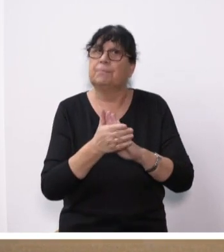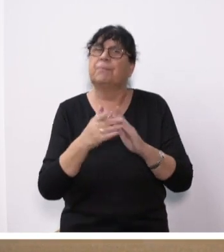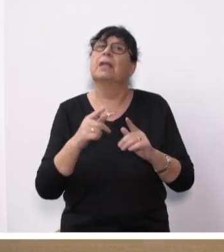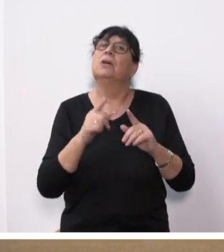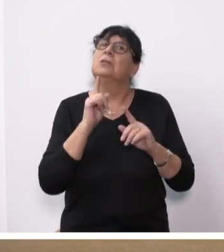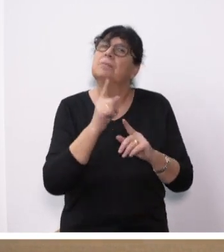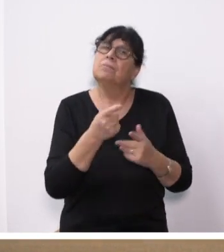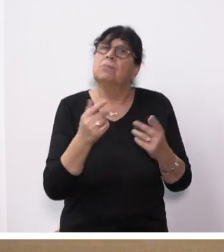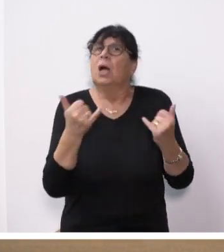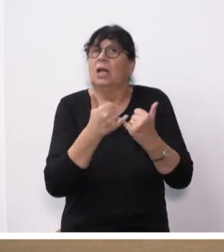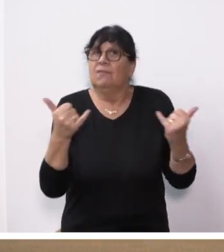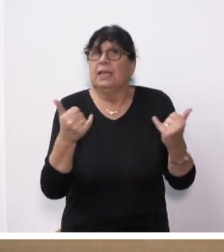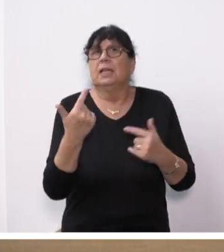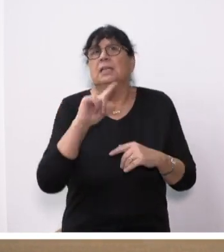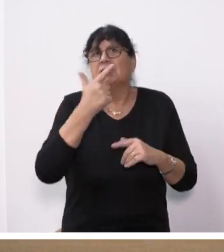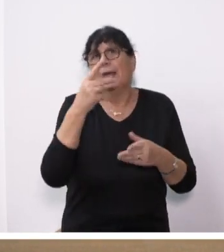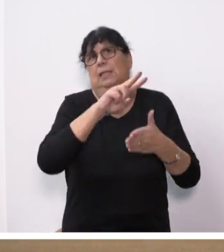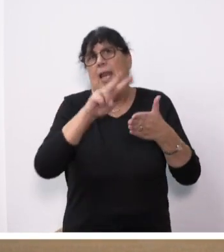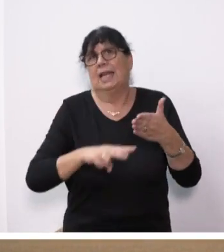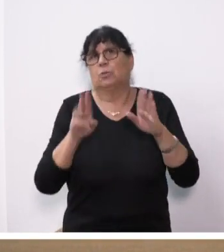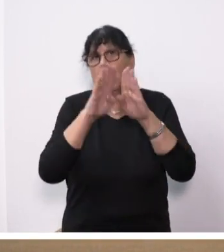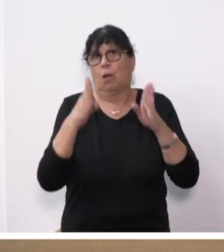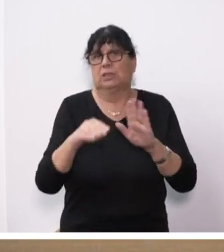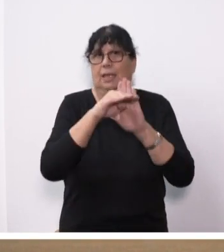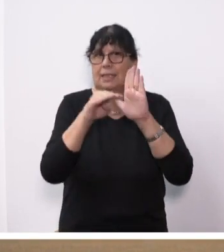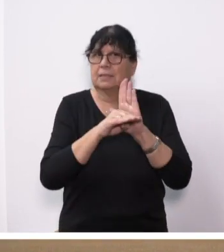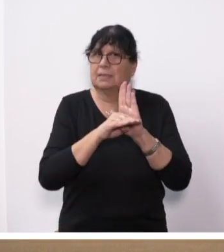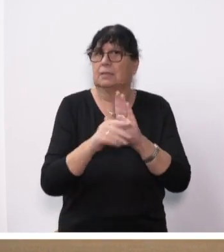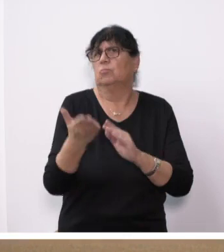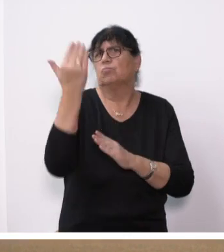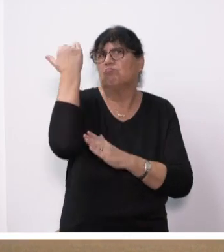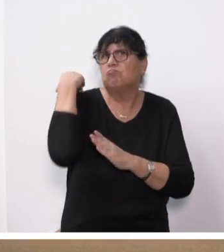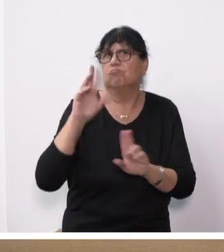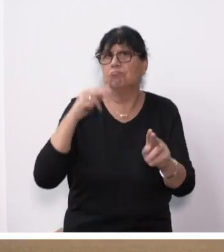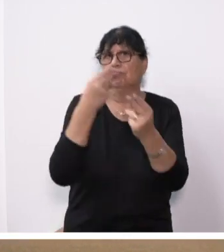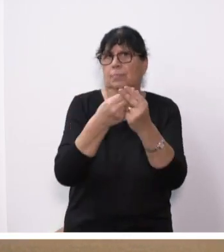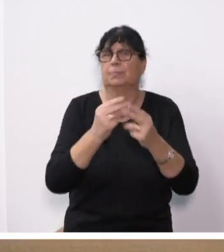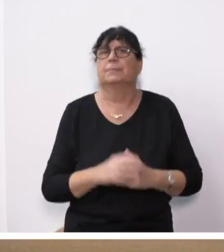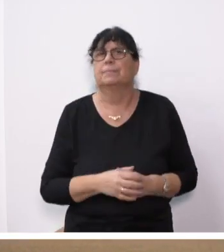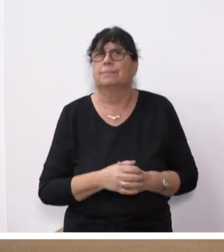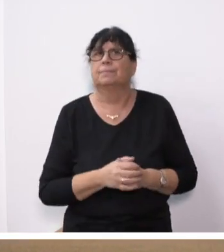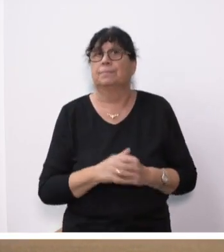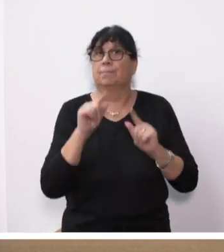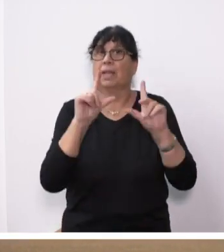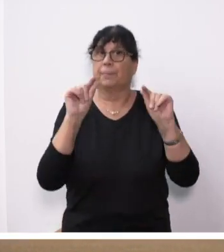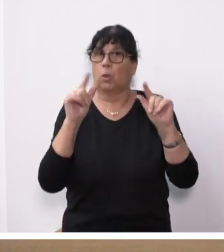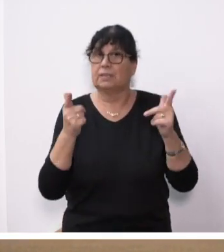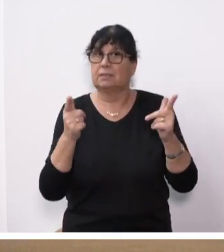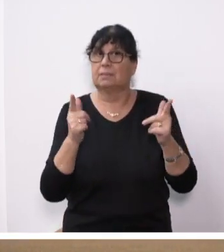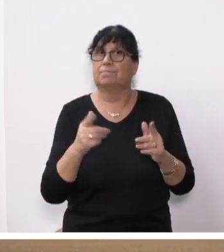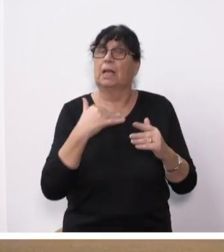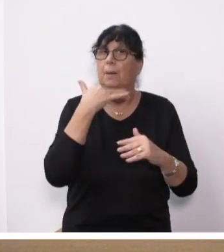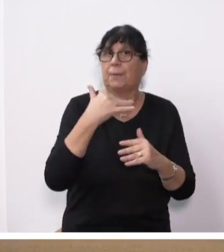demjenigen bei der zweiten Lesung der Haushaltsgesetze in der Vergangenheit entspricht. Dies bedeutet, die